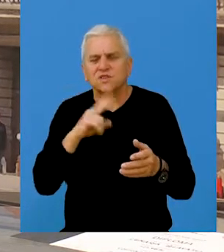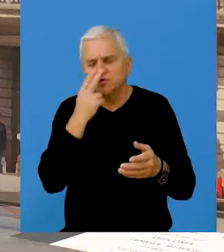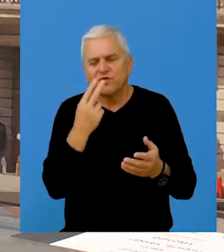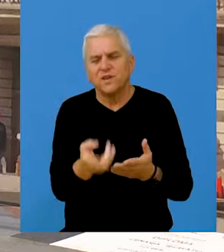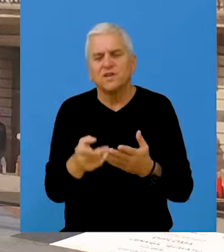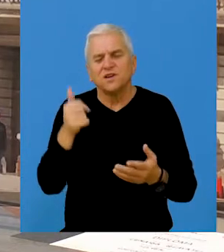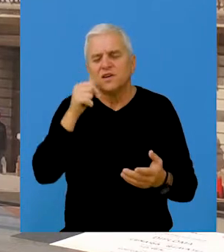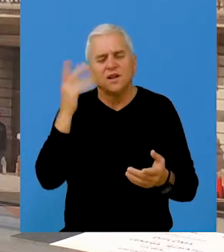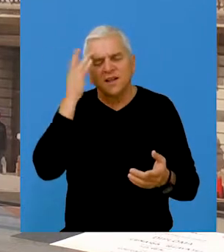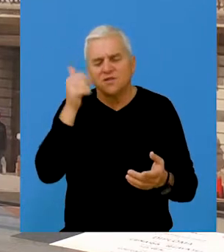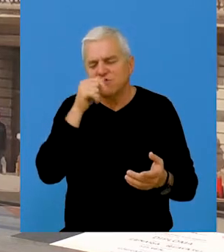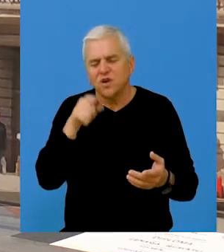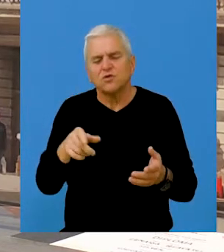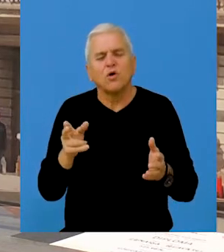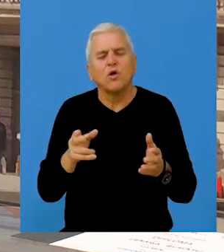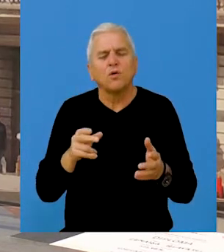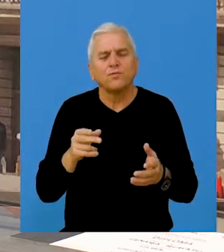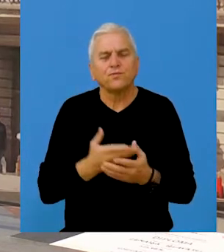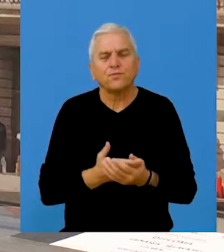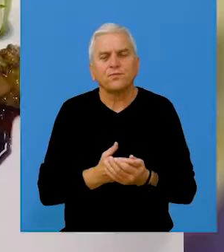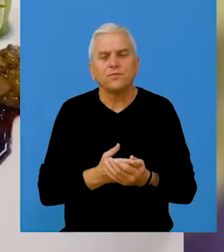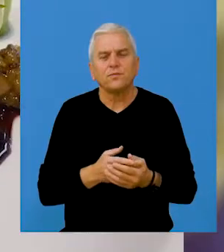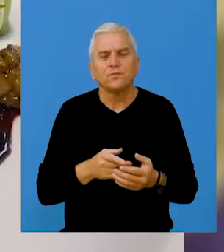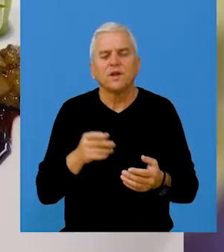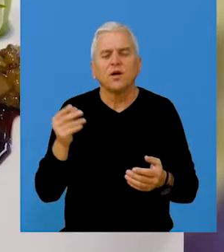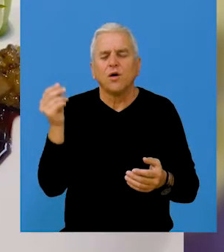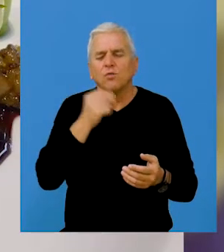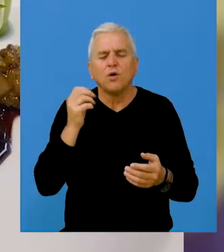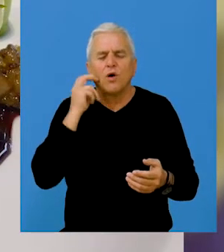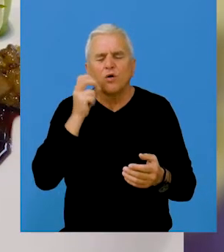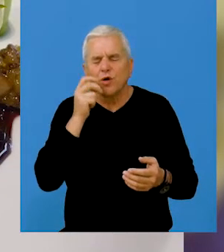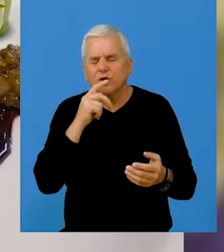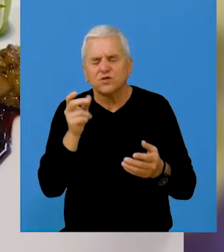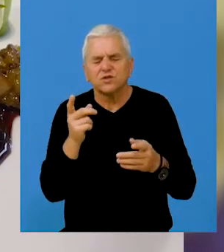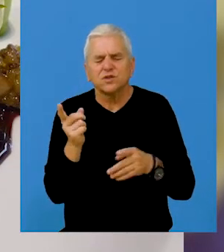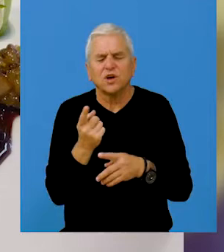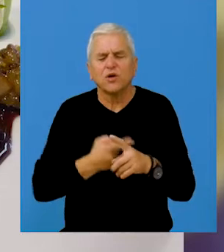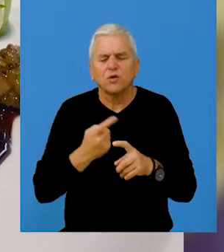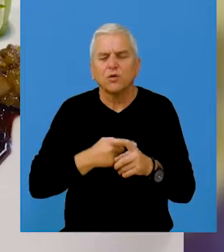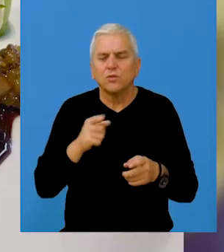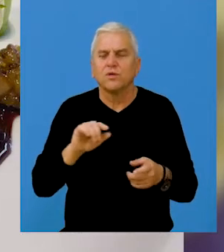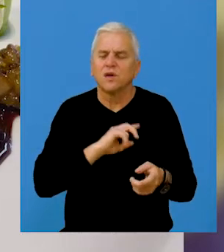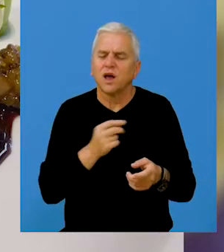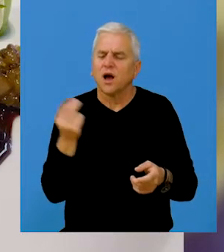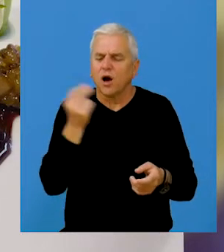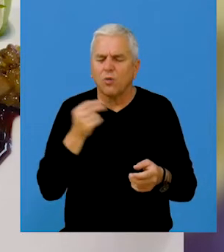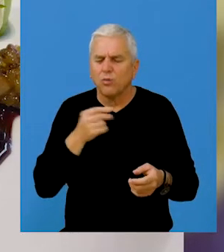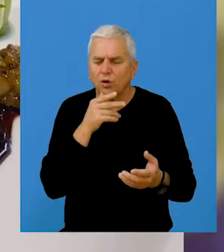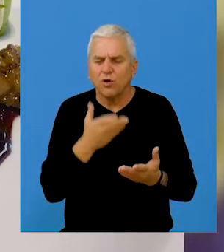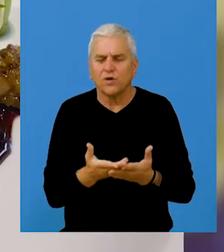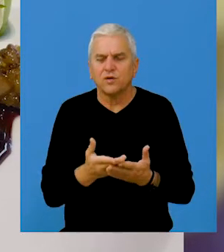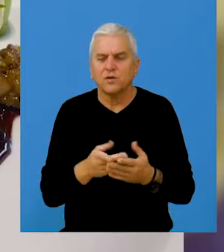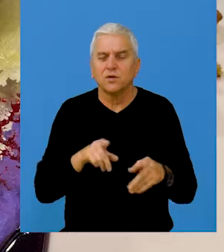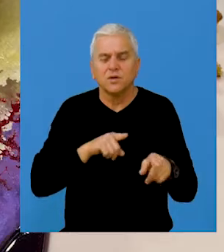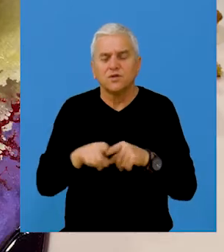vidjeli, niti znaju šta je. Bukvalno ljubičast krompir, što bi rekli. Jaka ljubičasta